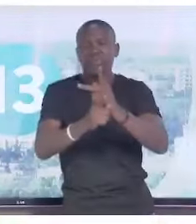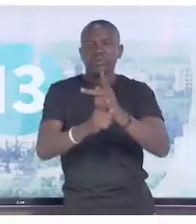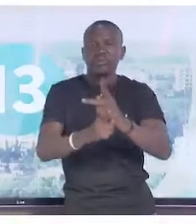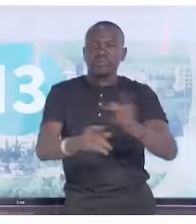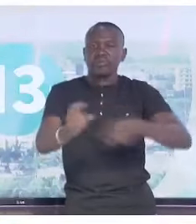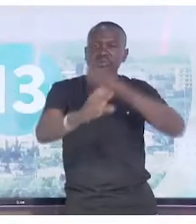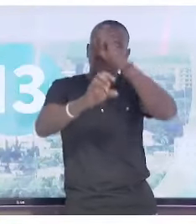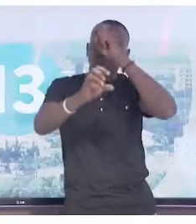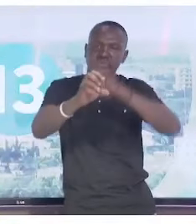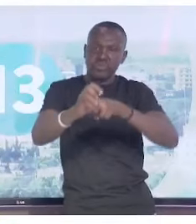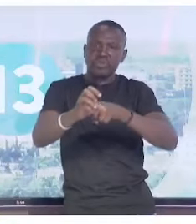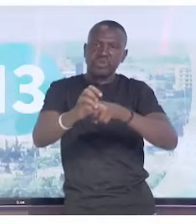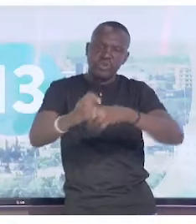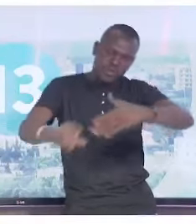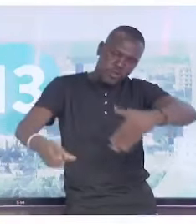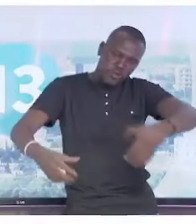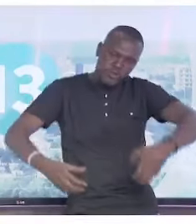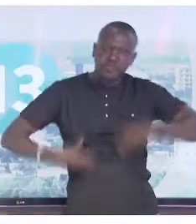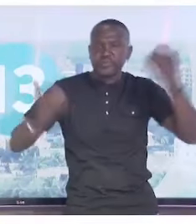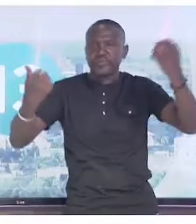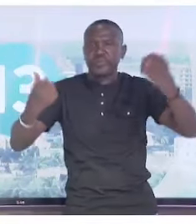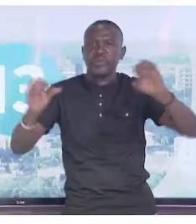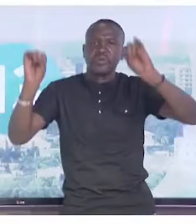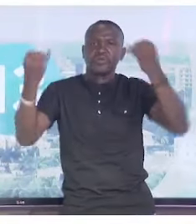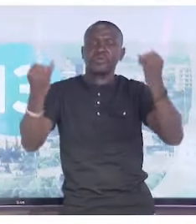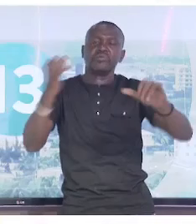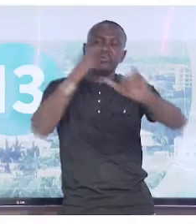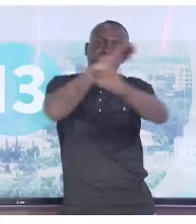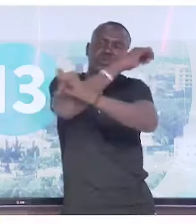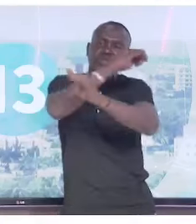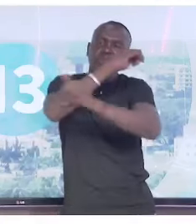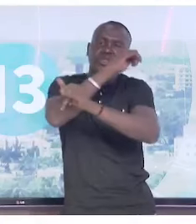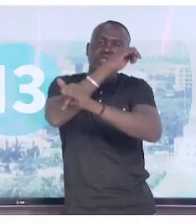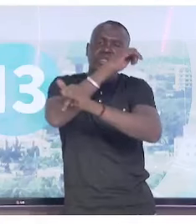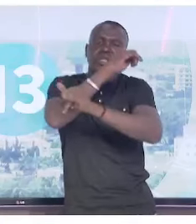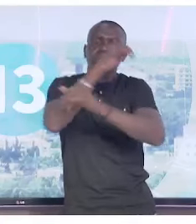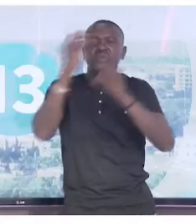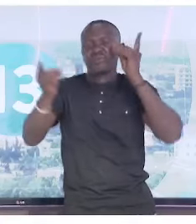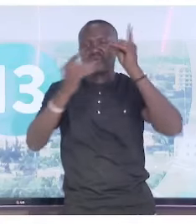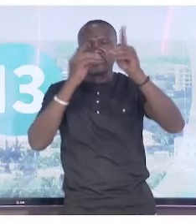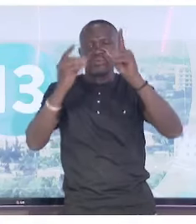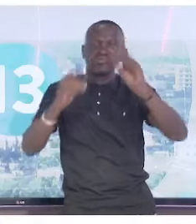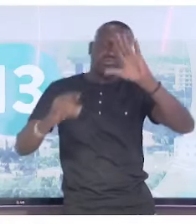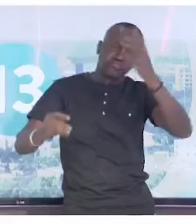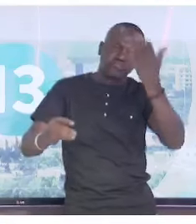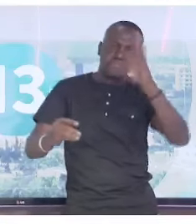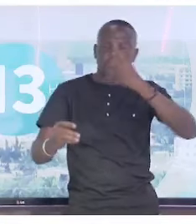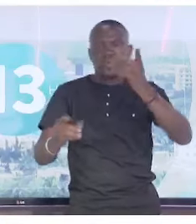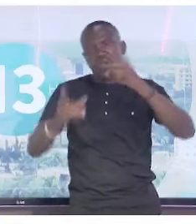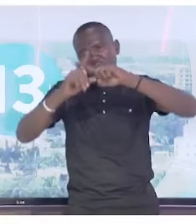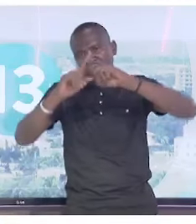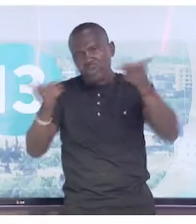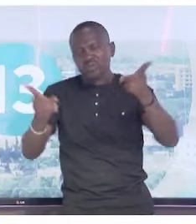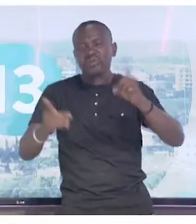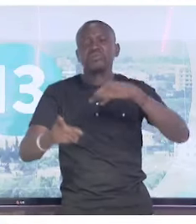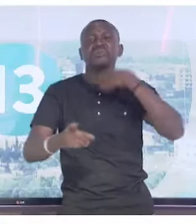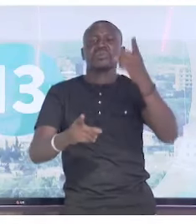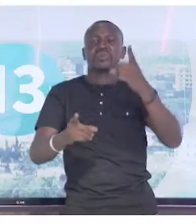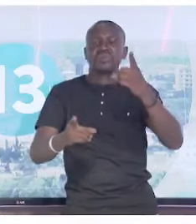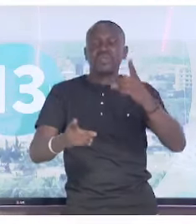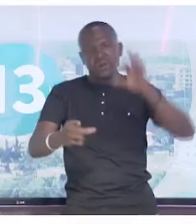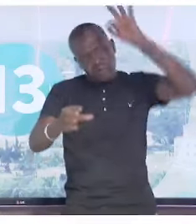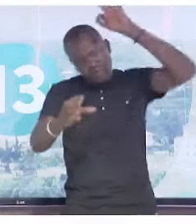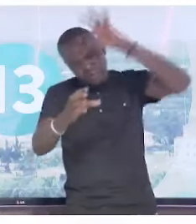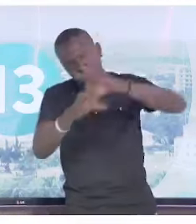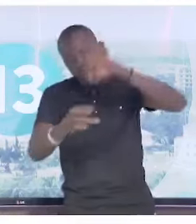tension. Pour Dabadi Zoumbara du journal Le Pays, ce dialogue ressemble à bien des égards à une diversion pour remettre la tenue des élections